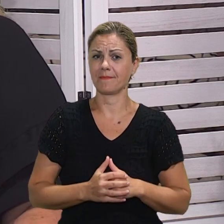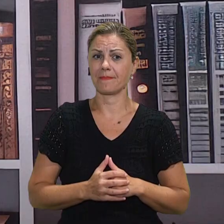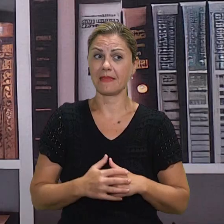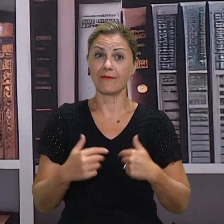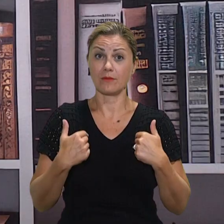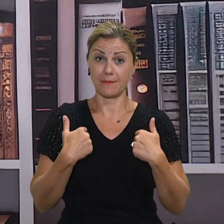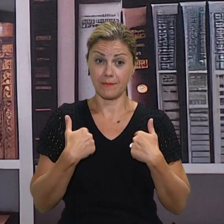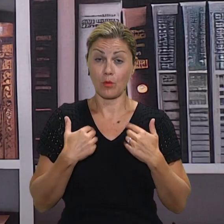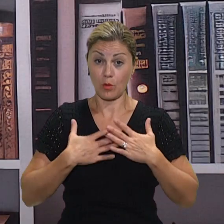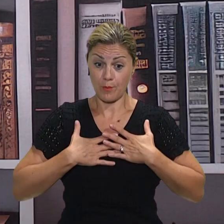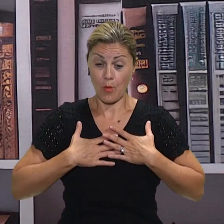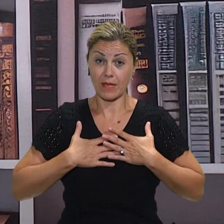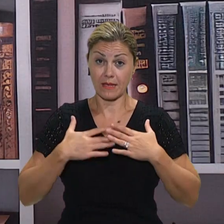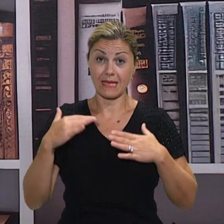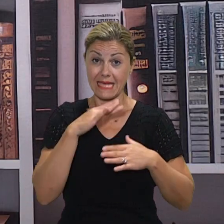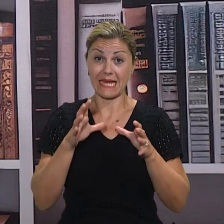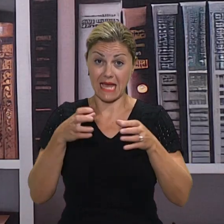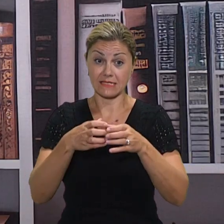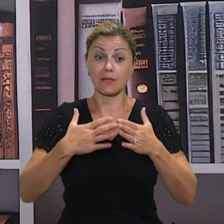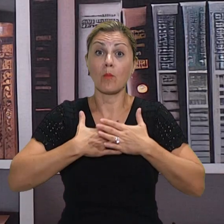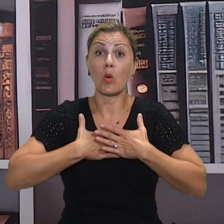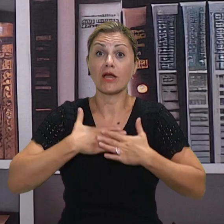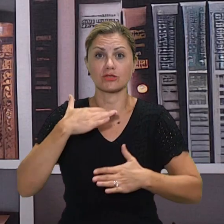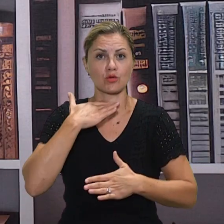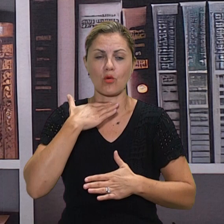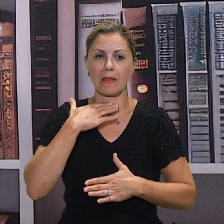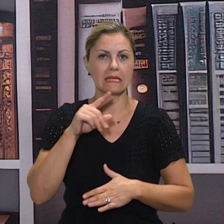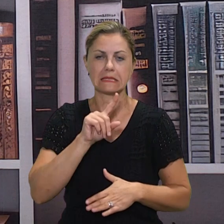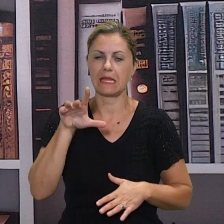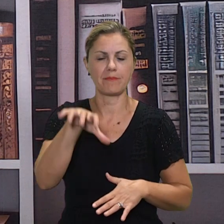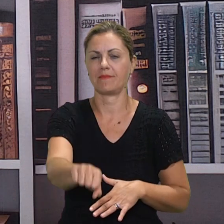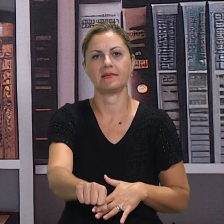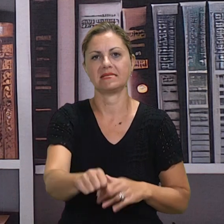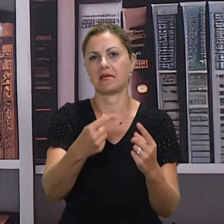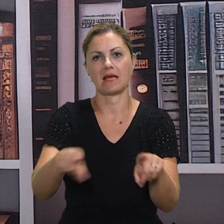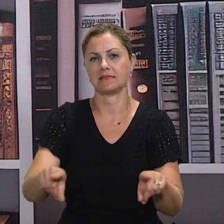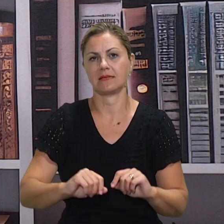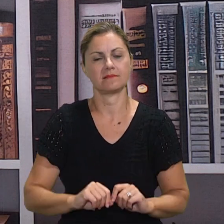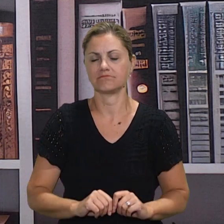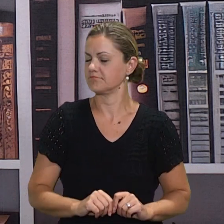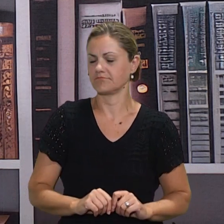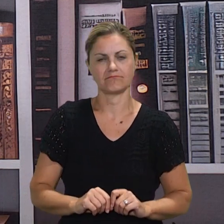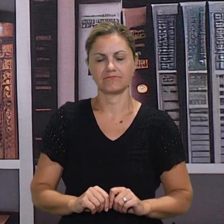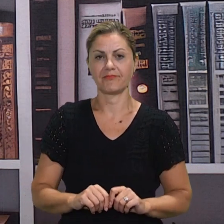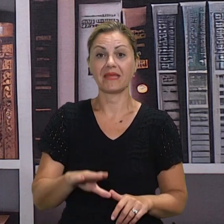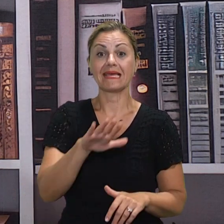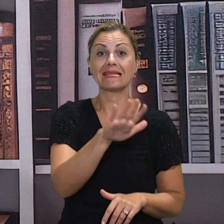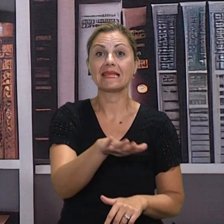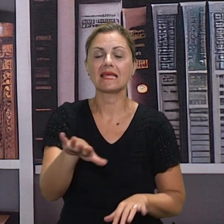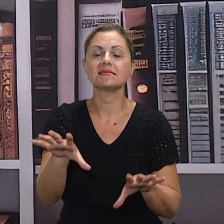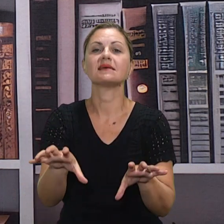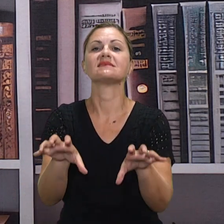Što se tiče, barem naše škole, to ne primjećujemo. Djeca jednostavno znaju